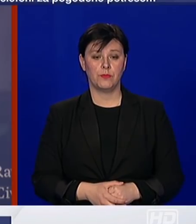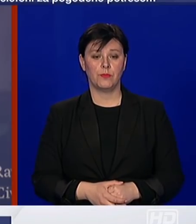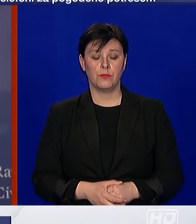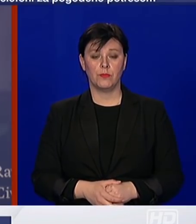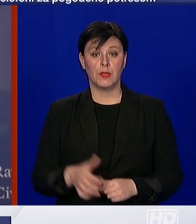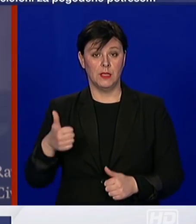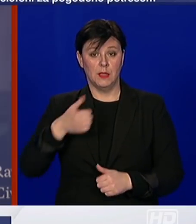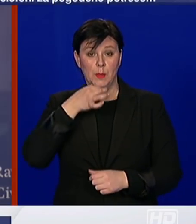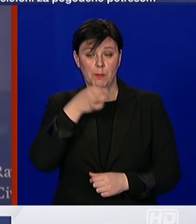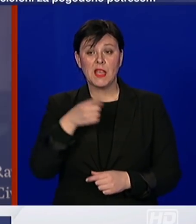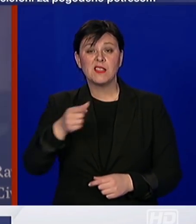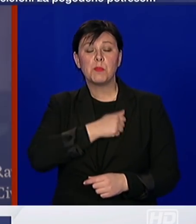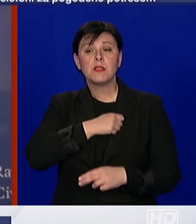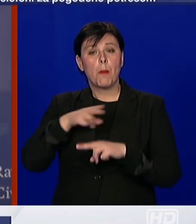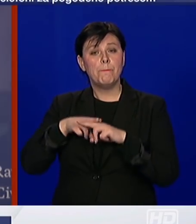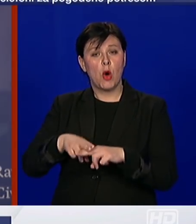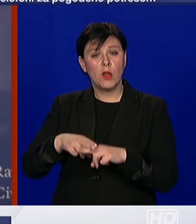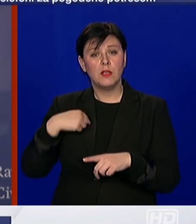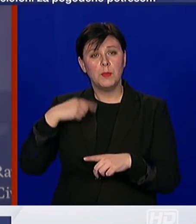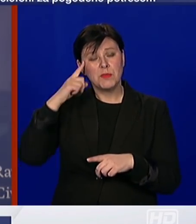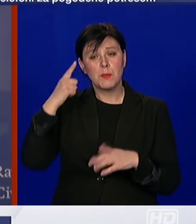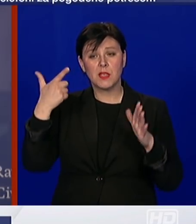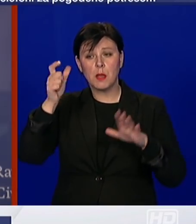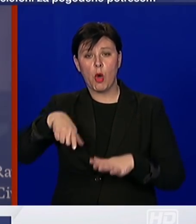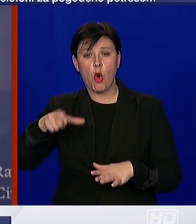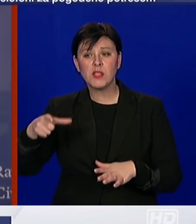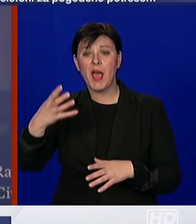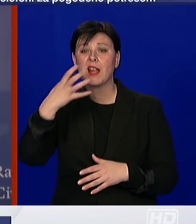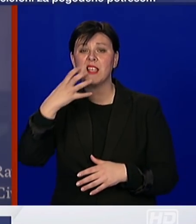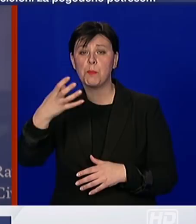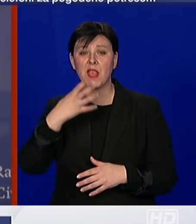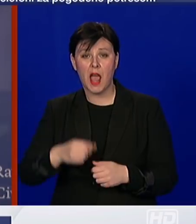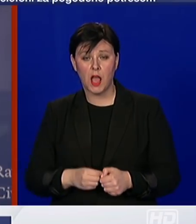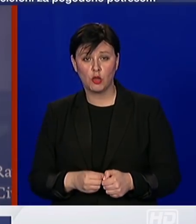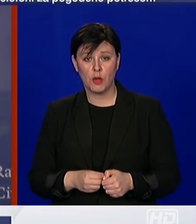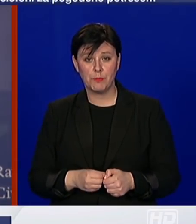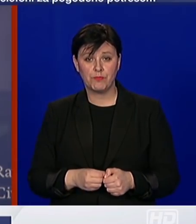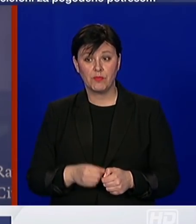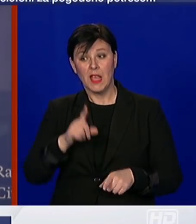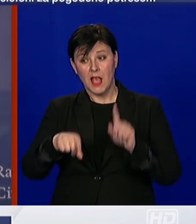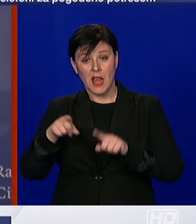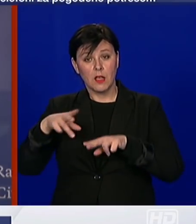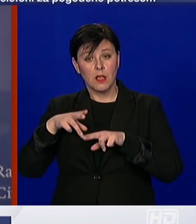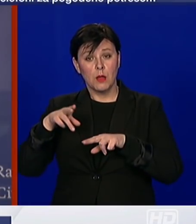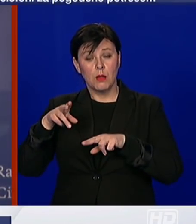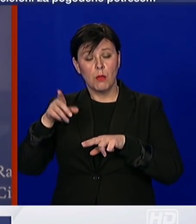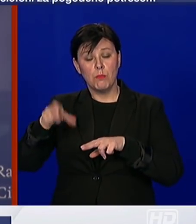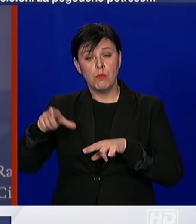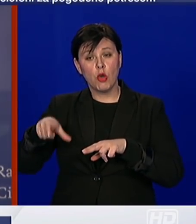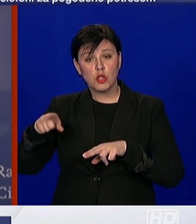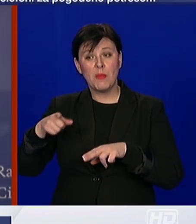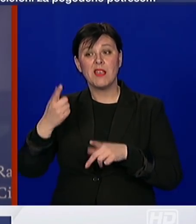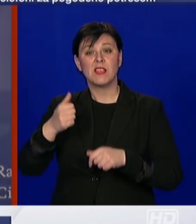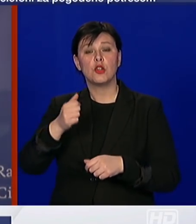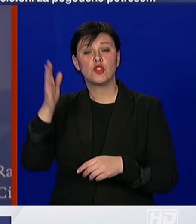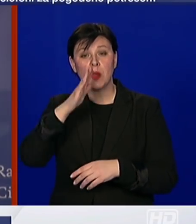U Splitskoj bolnici je čini mi se sedam osoba na respiratoru, neki od njih su iz Šibenika, neki